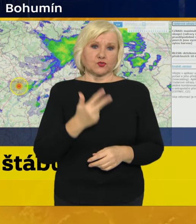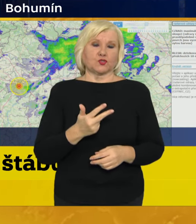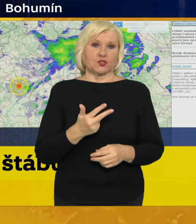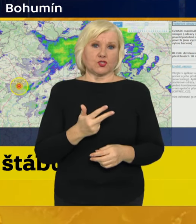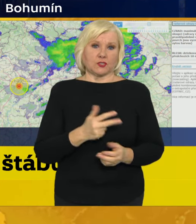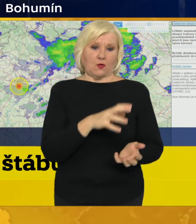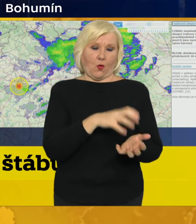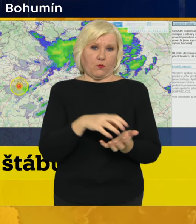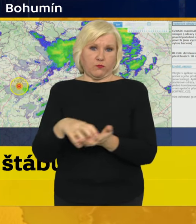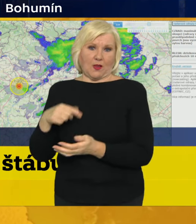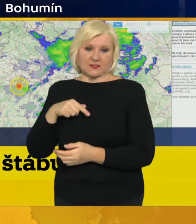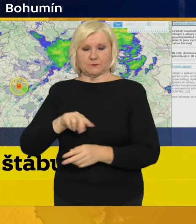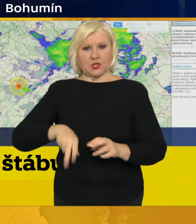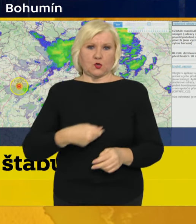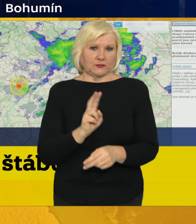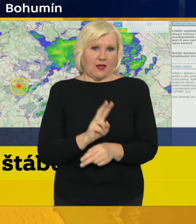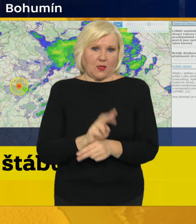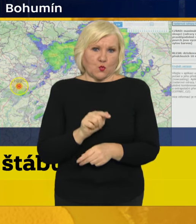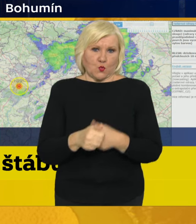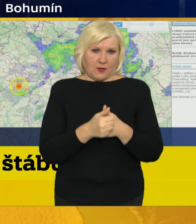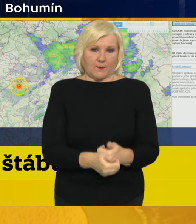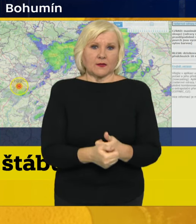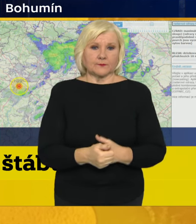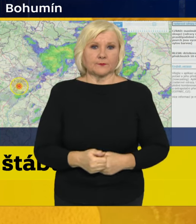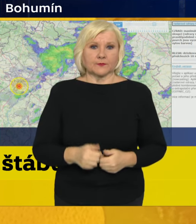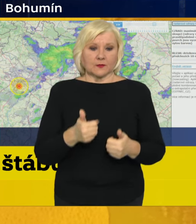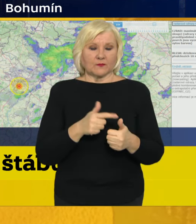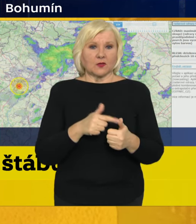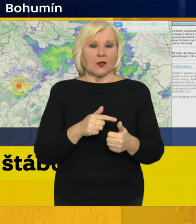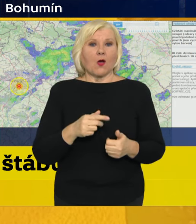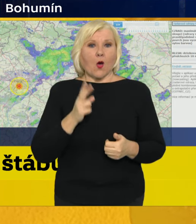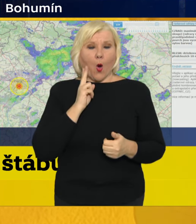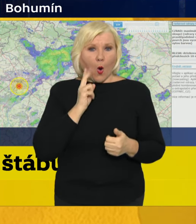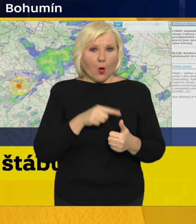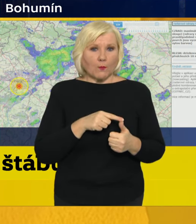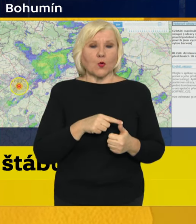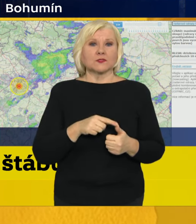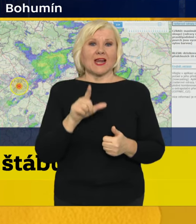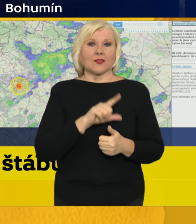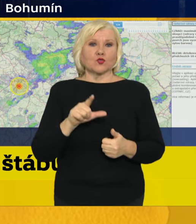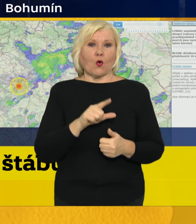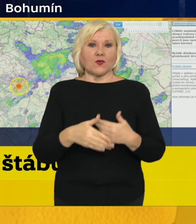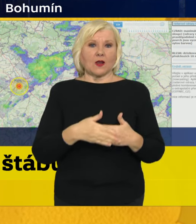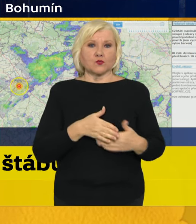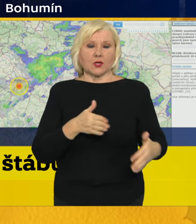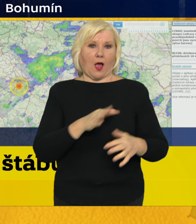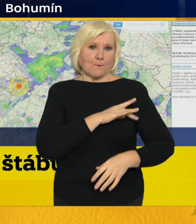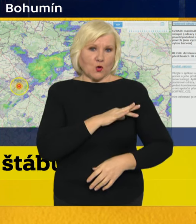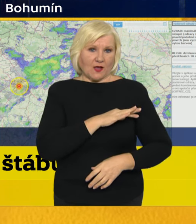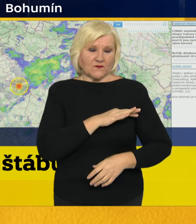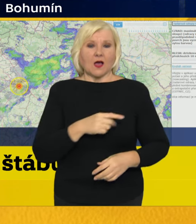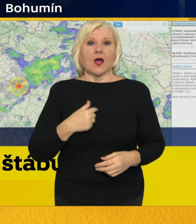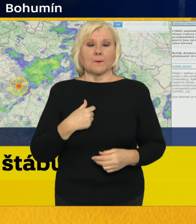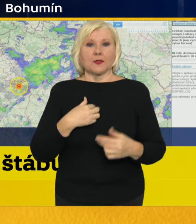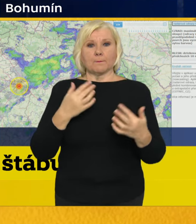teď sledujeme prioritně. Je to Olomouc, Litovelské po Moraví. My intenzivně přepočítáváme,